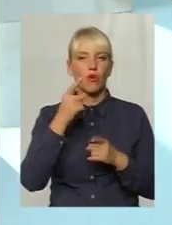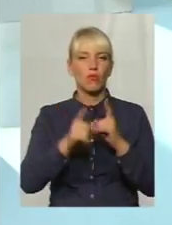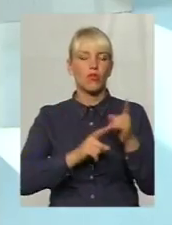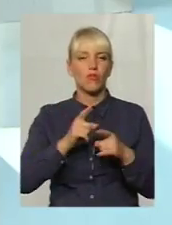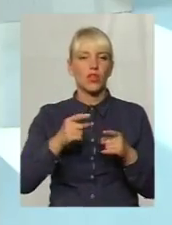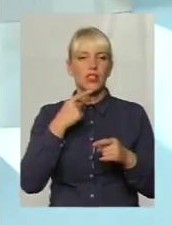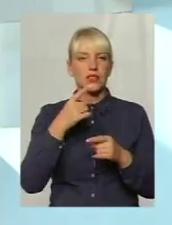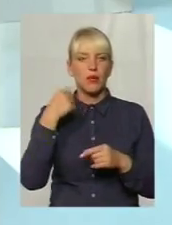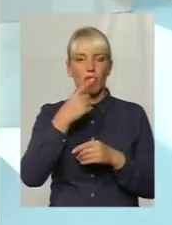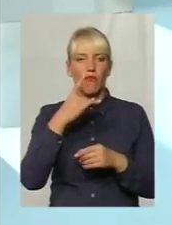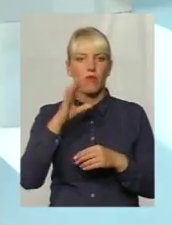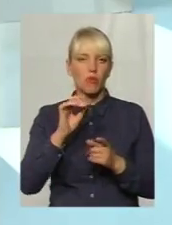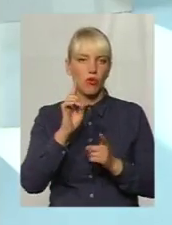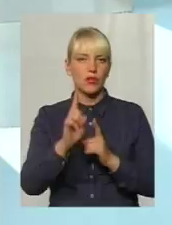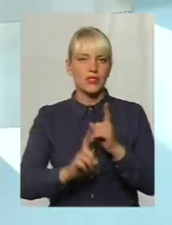системі охорони здоров'я.